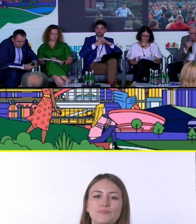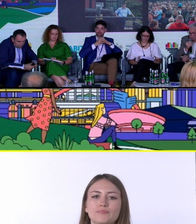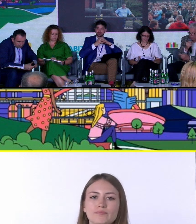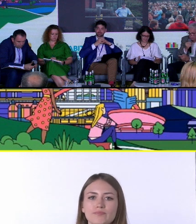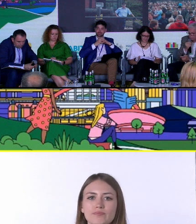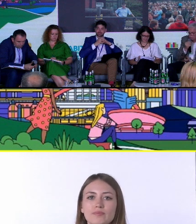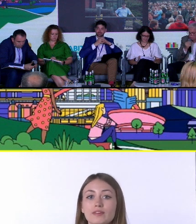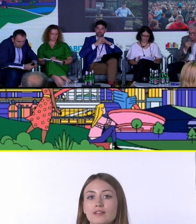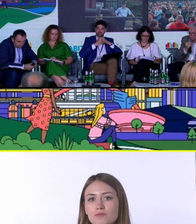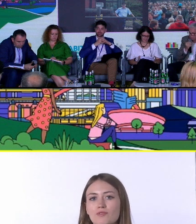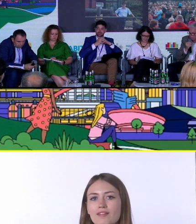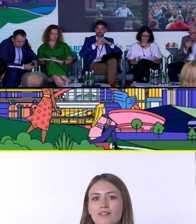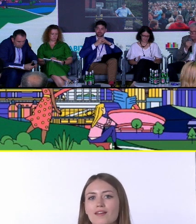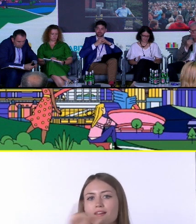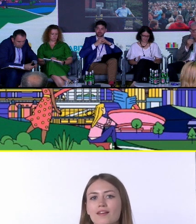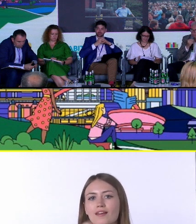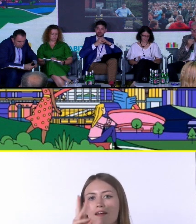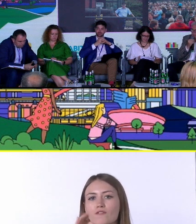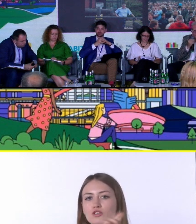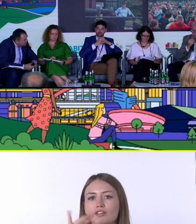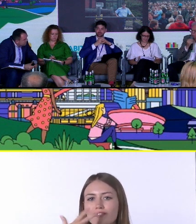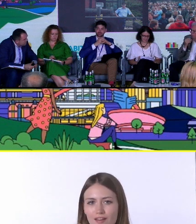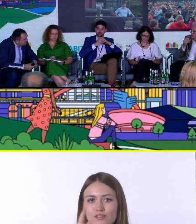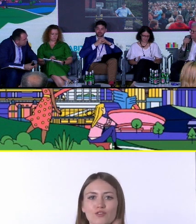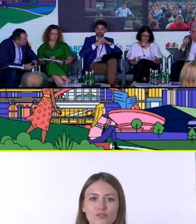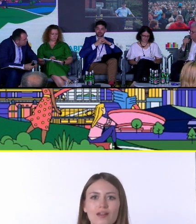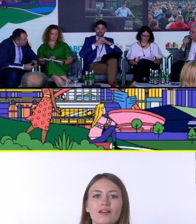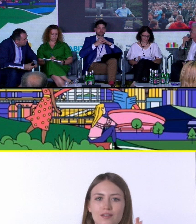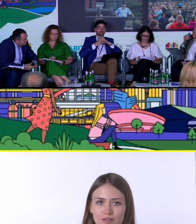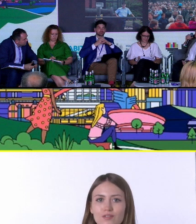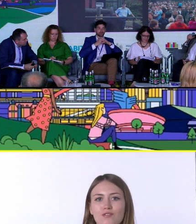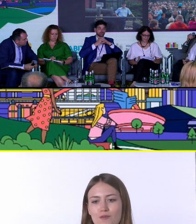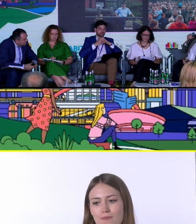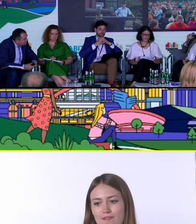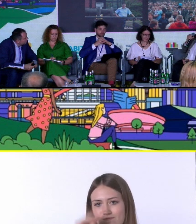Jaworzynę Śląską prowadzą byli kolejarze. Oni są dla nas kopalnią wiedzy, jak to było.